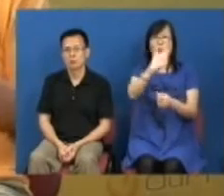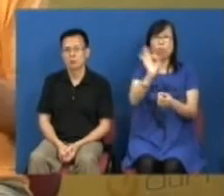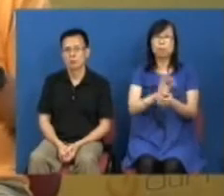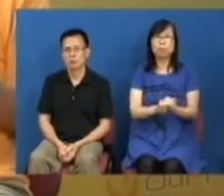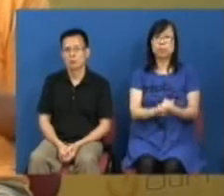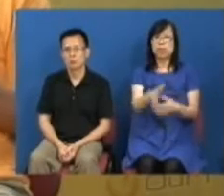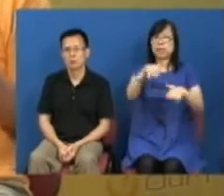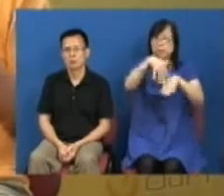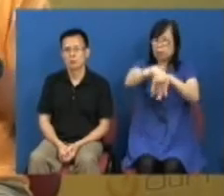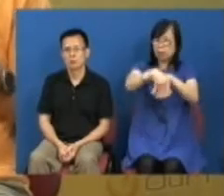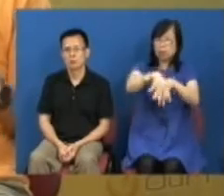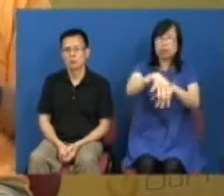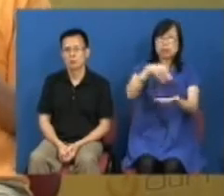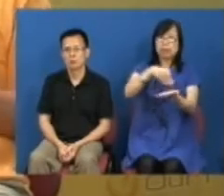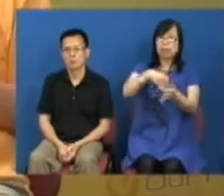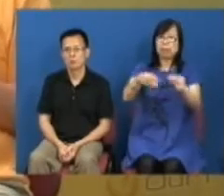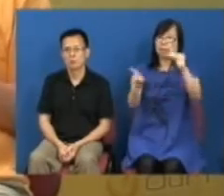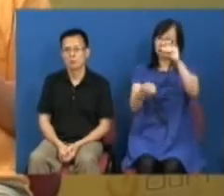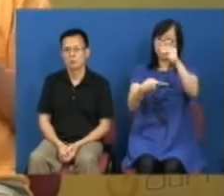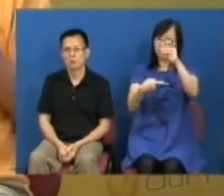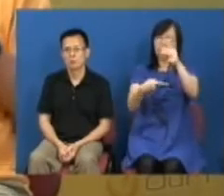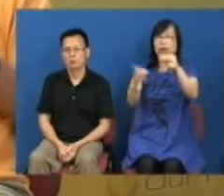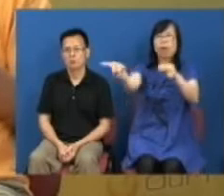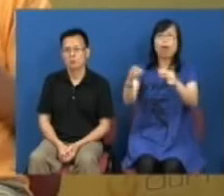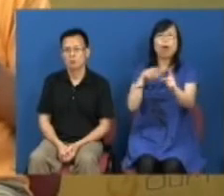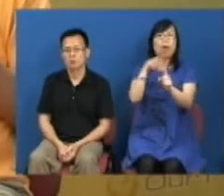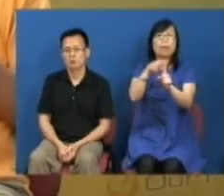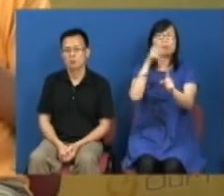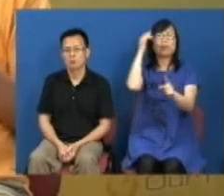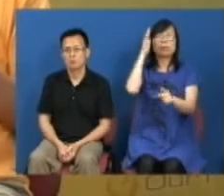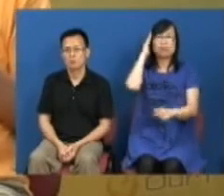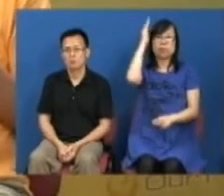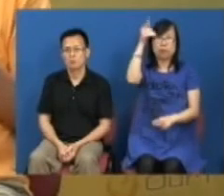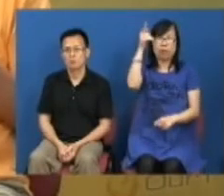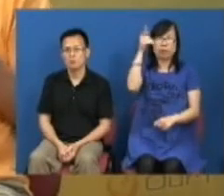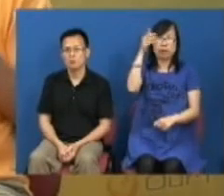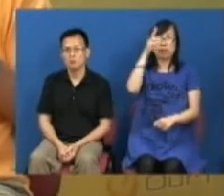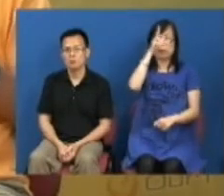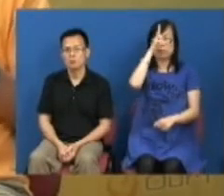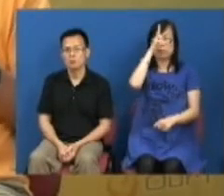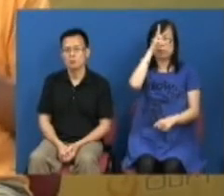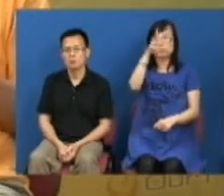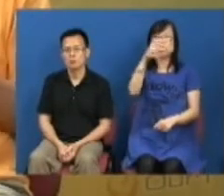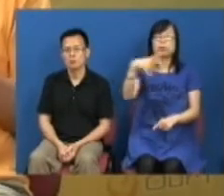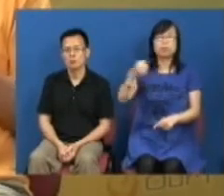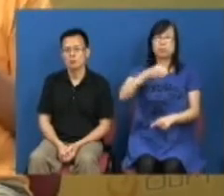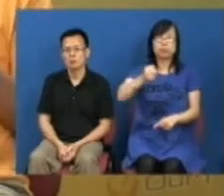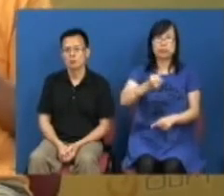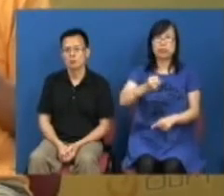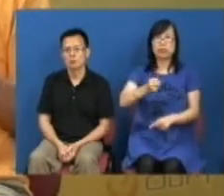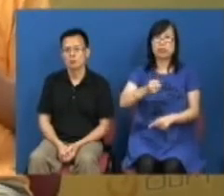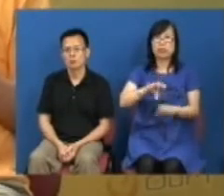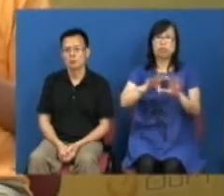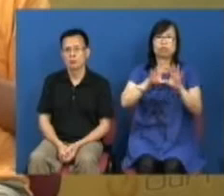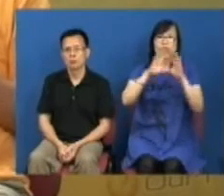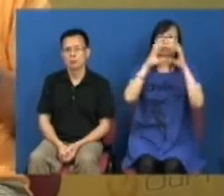游行人士参加七一的目的我们是想特区政府曾荫权特首和一众